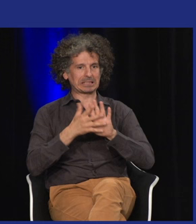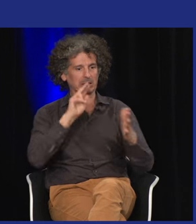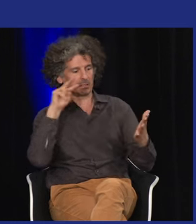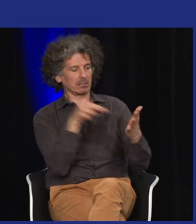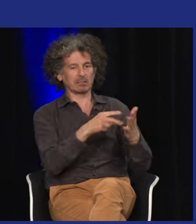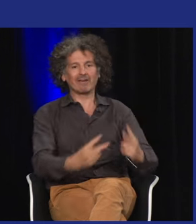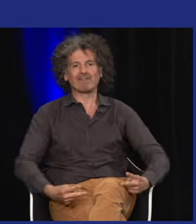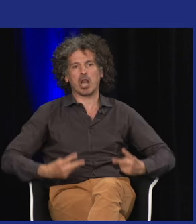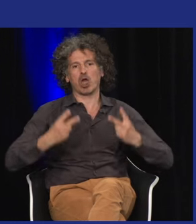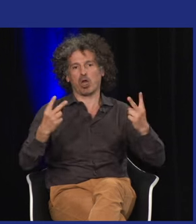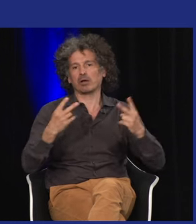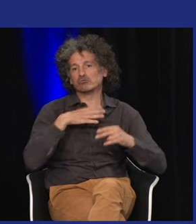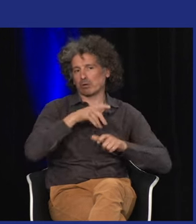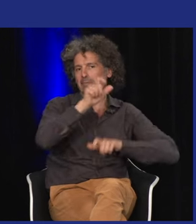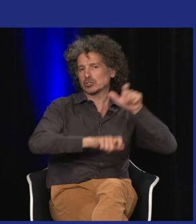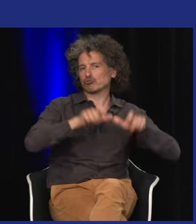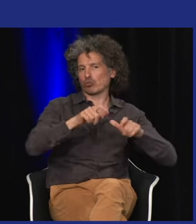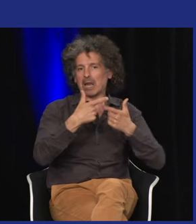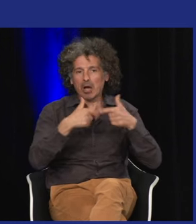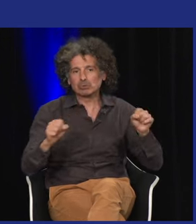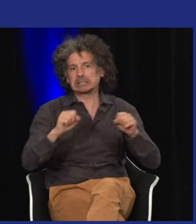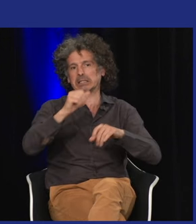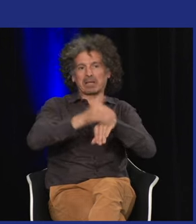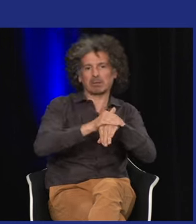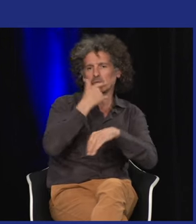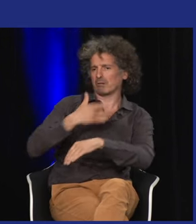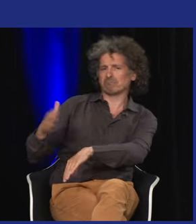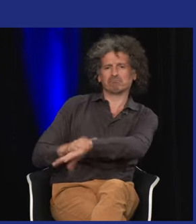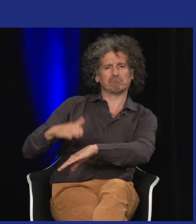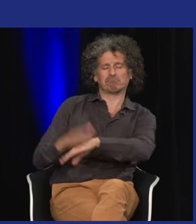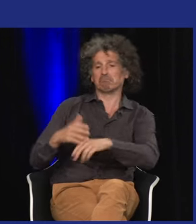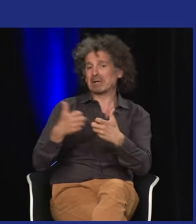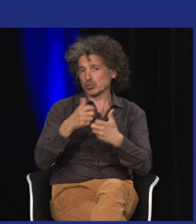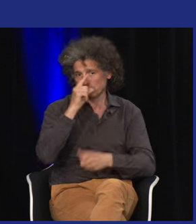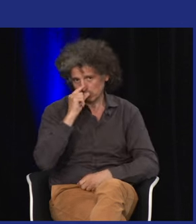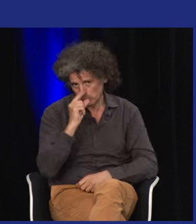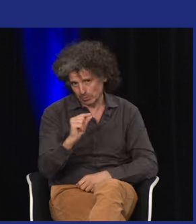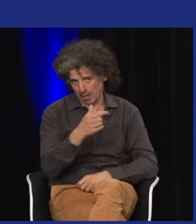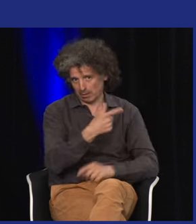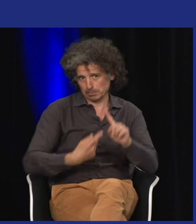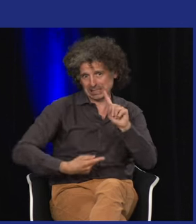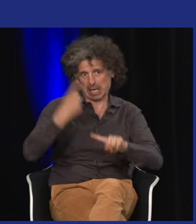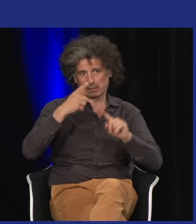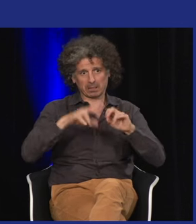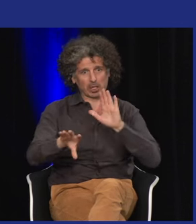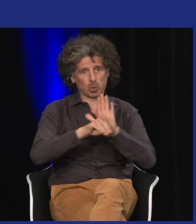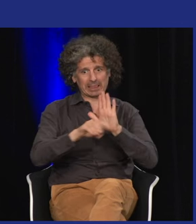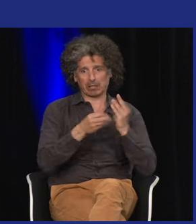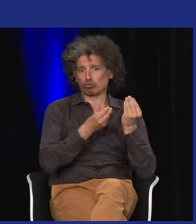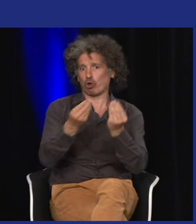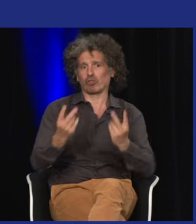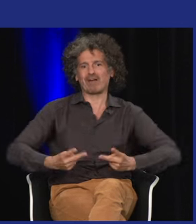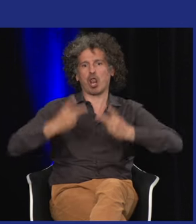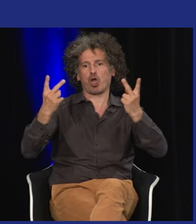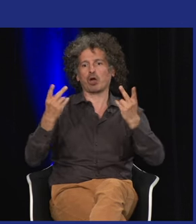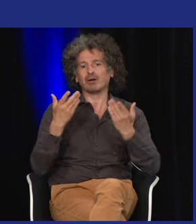pardon qui vraiment valorise la linguistique la politique par